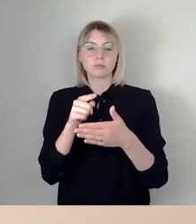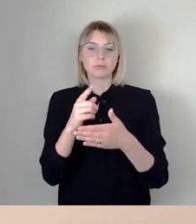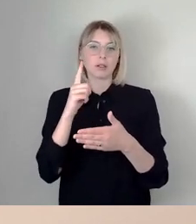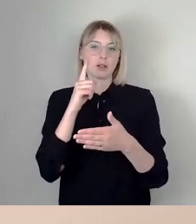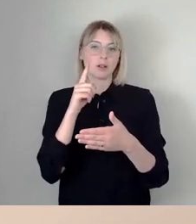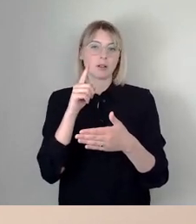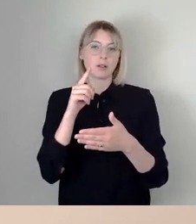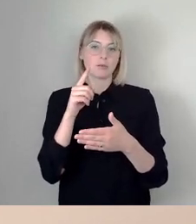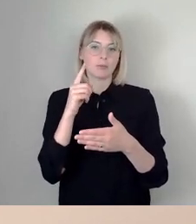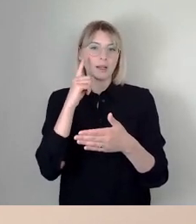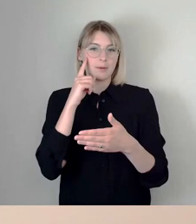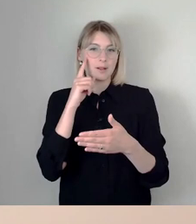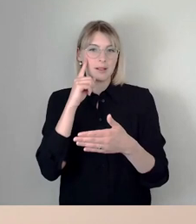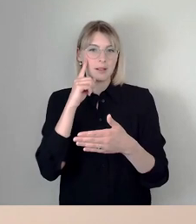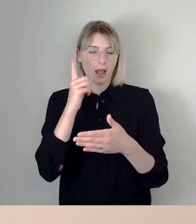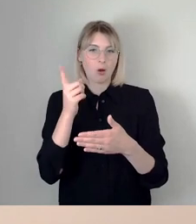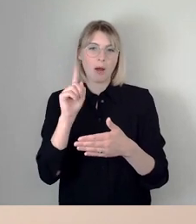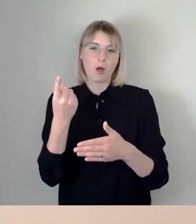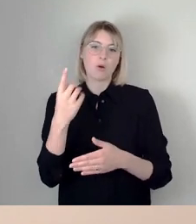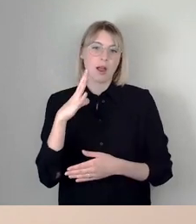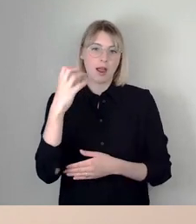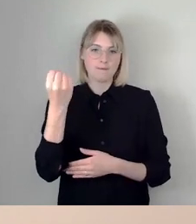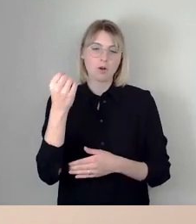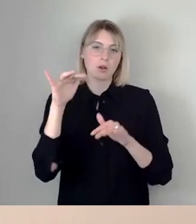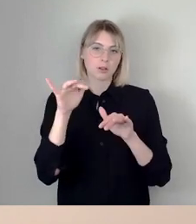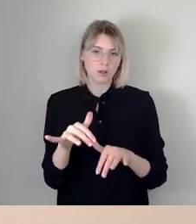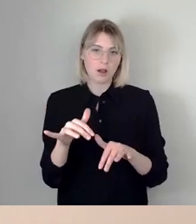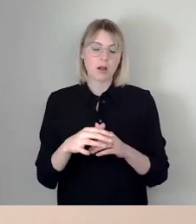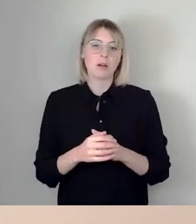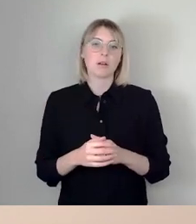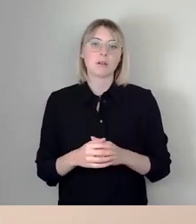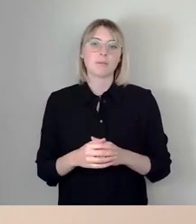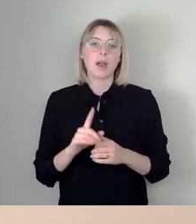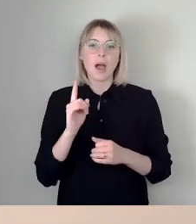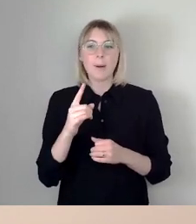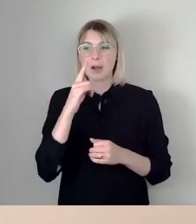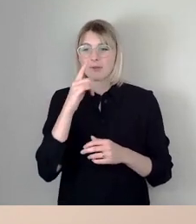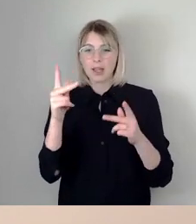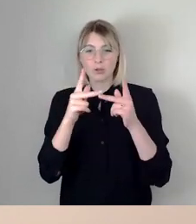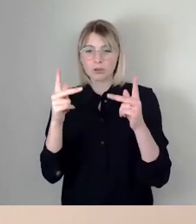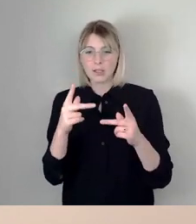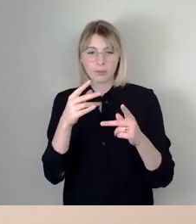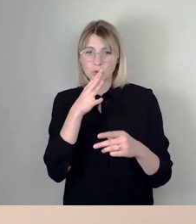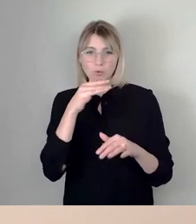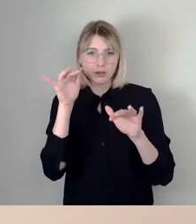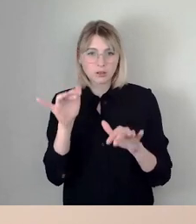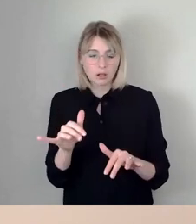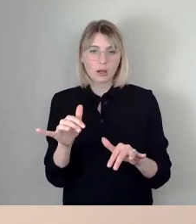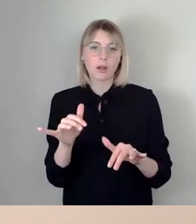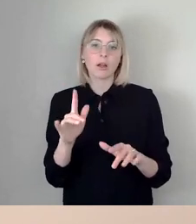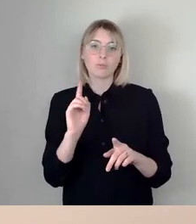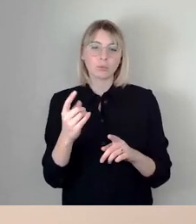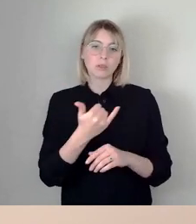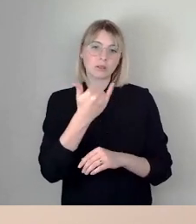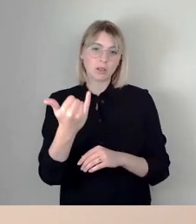Sinne da auch Erfolg melden können. Aber solange noch nie dieses Nachnutzungskonzept vorliegt, werden wir da in jährlichen Schritten